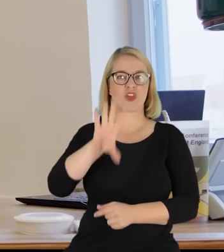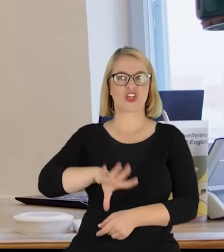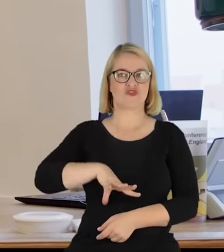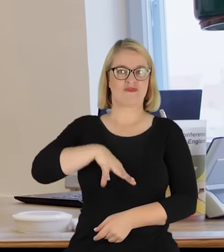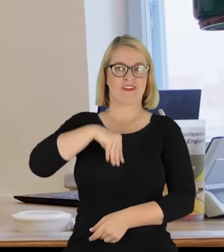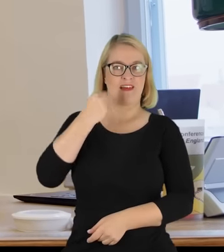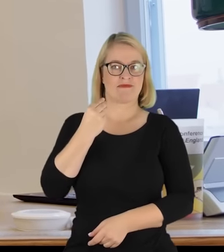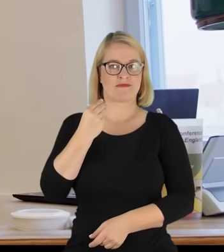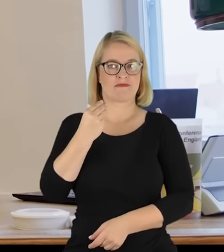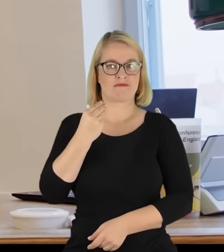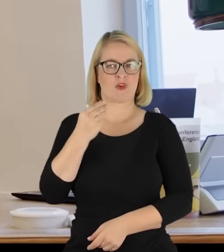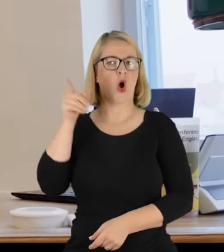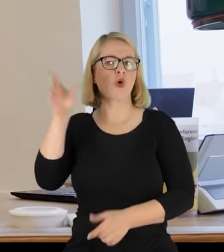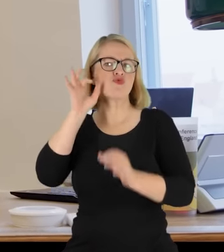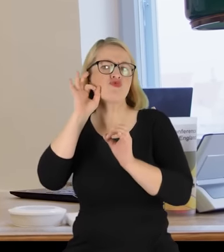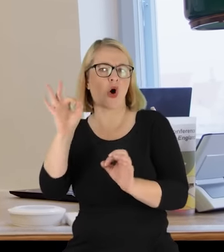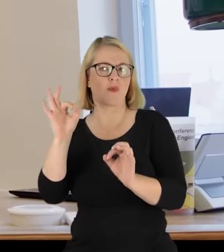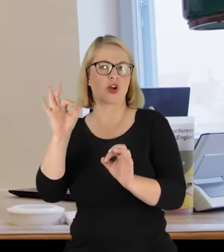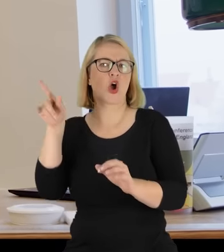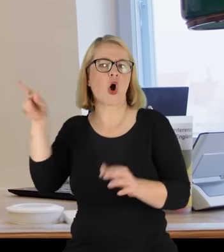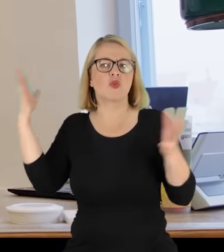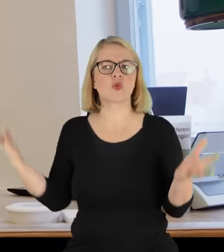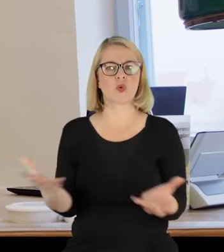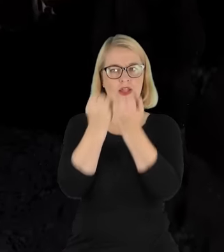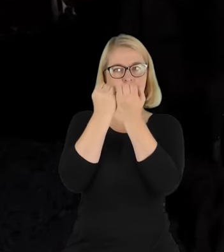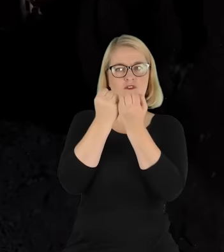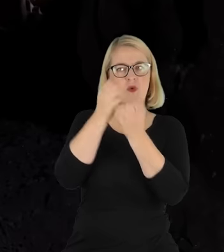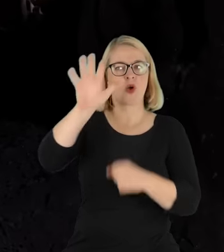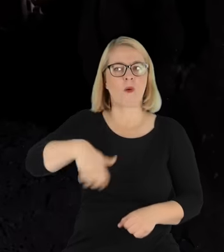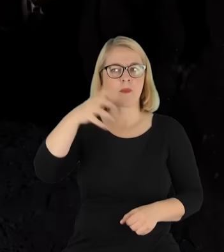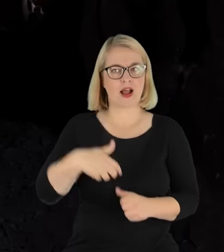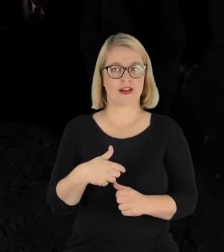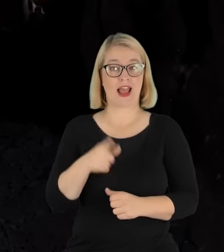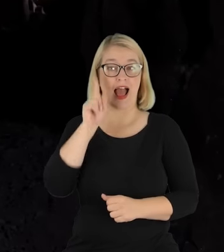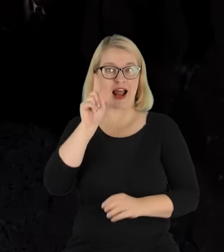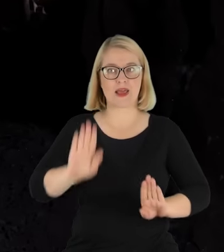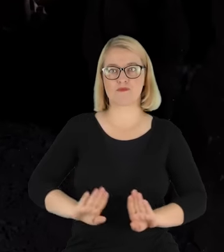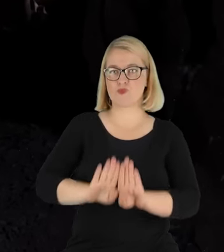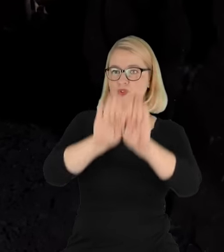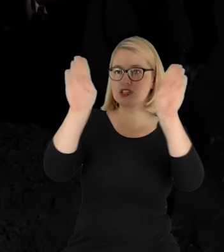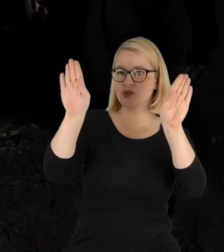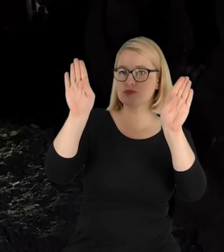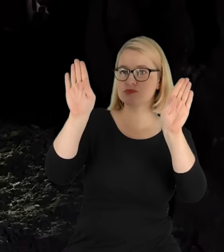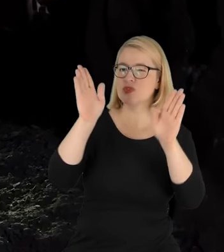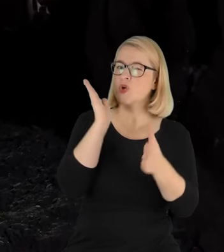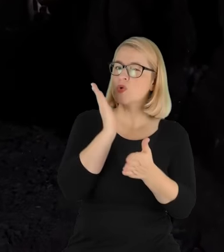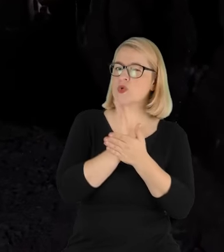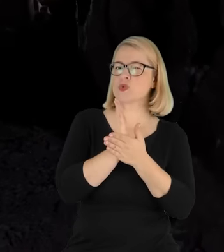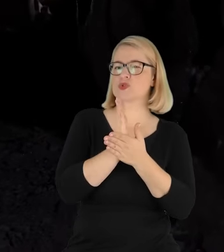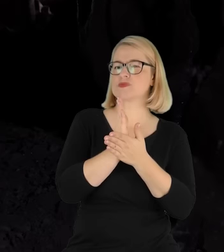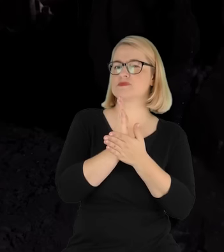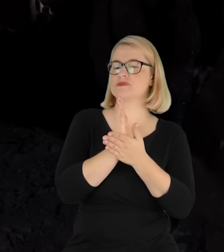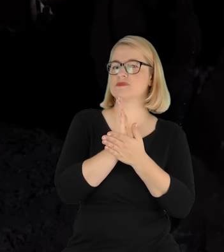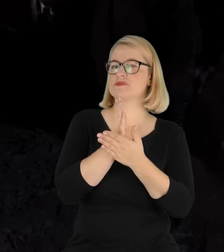która jest dobra, to on ulatował tą kopalnię. Natomiast to muzeum, to już tak nie